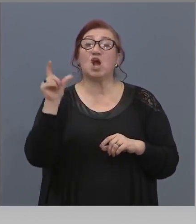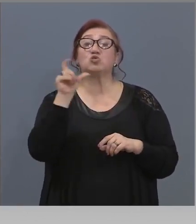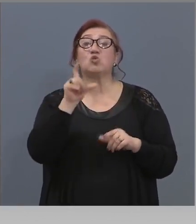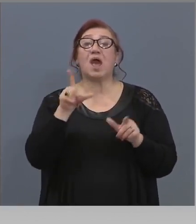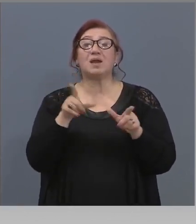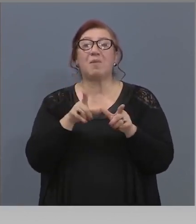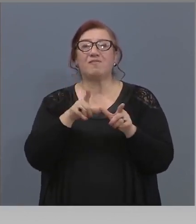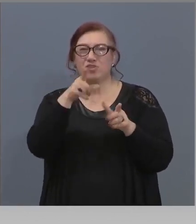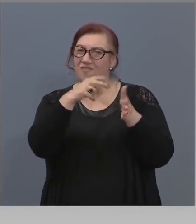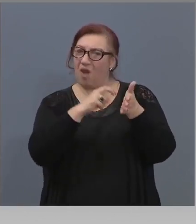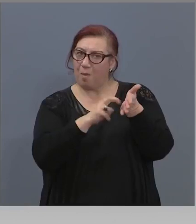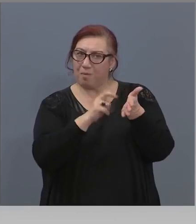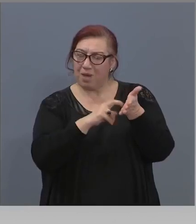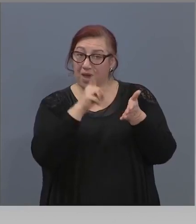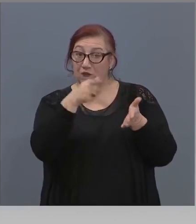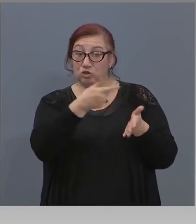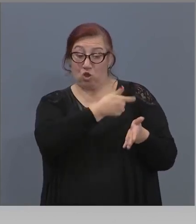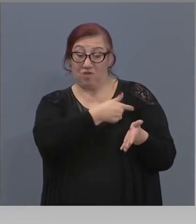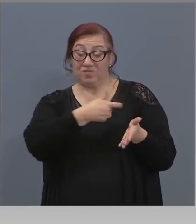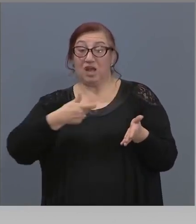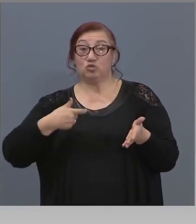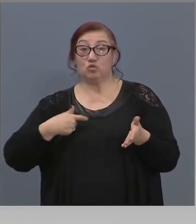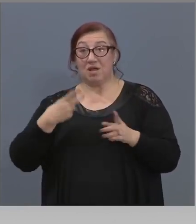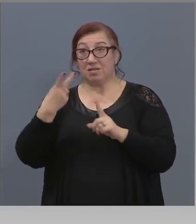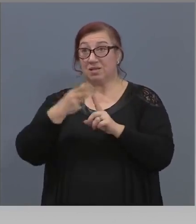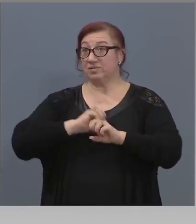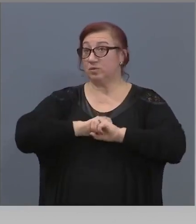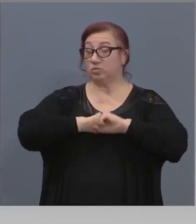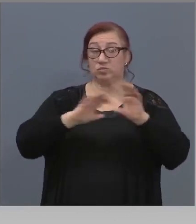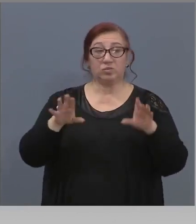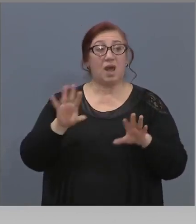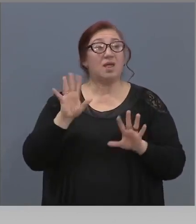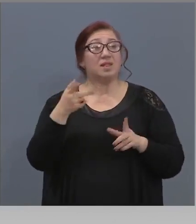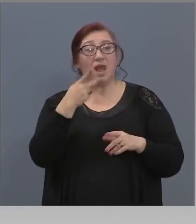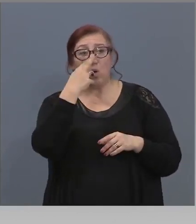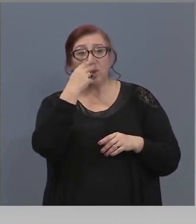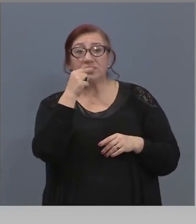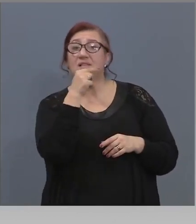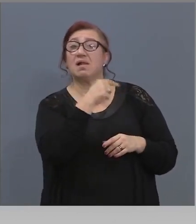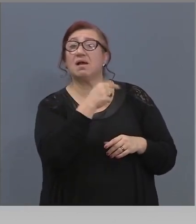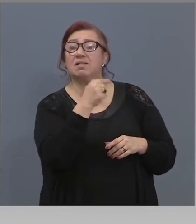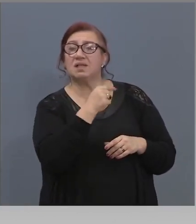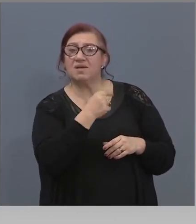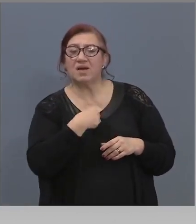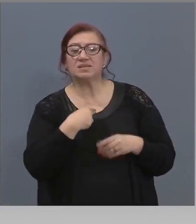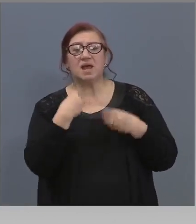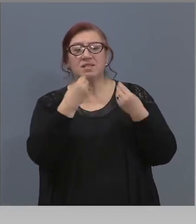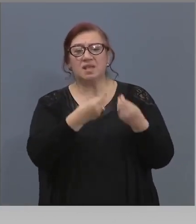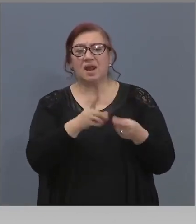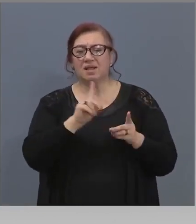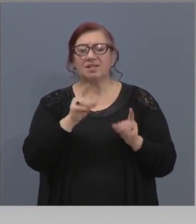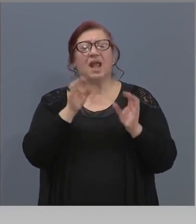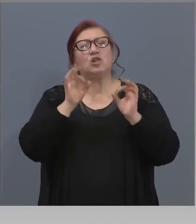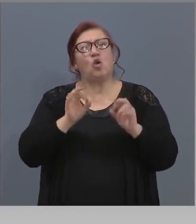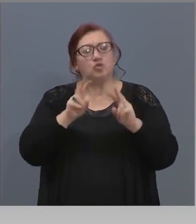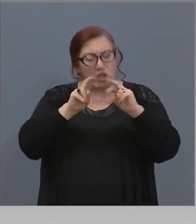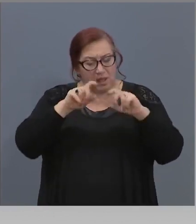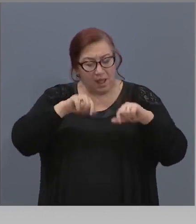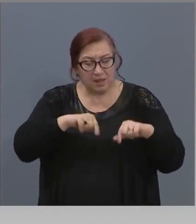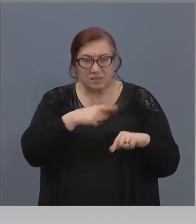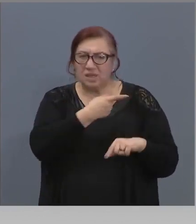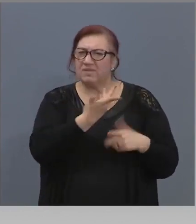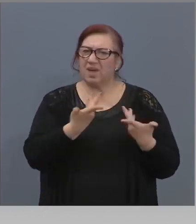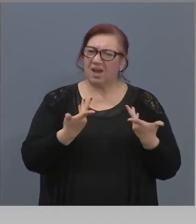национален ефир каза, че вие сте били подведен по отношение на анализите, които са ви били предоставени. вие чувствате ли се